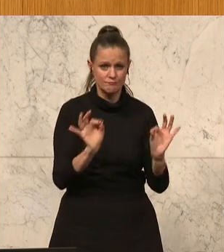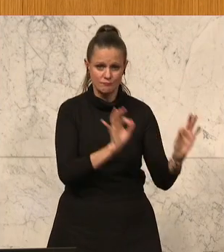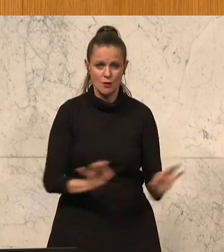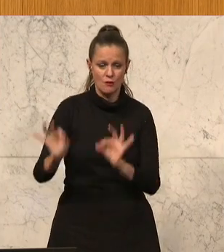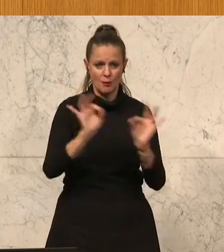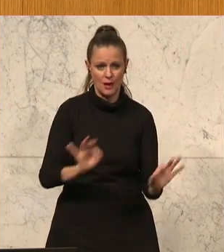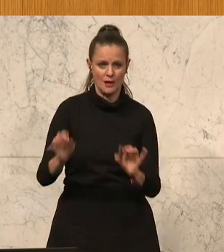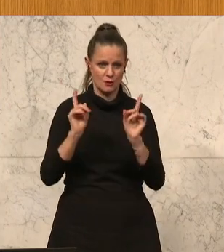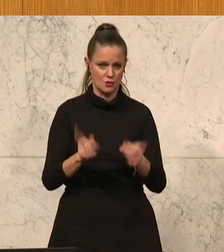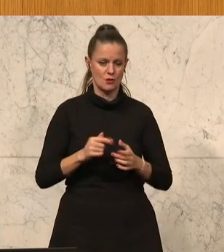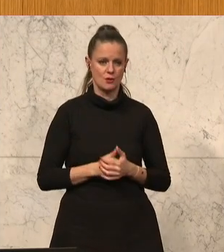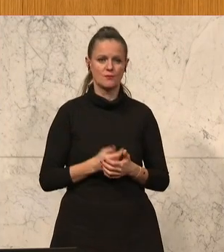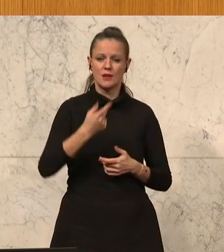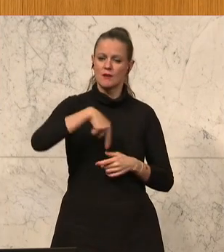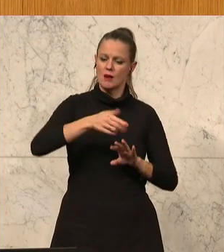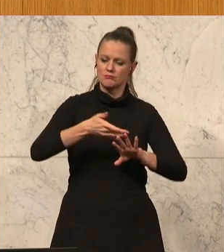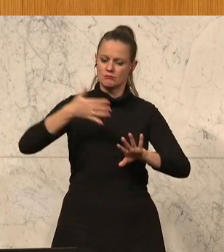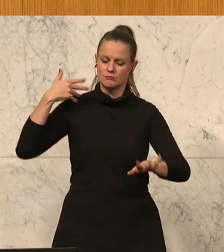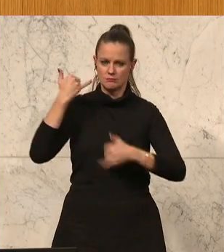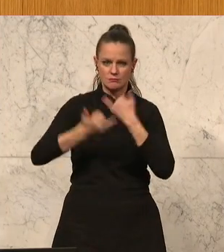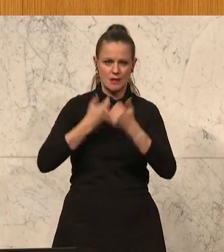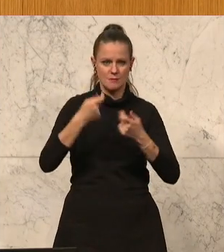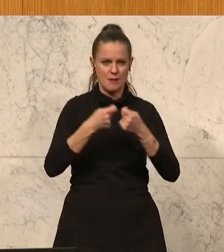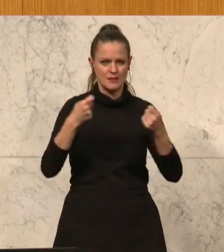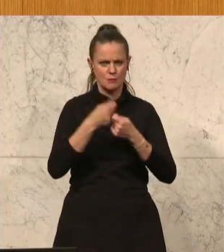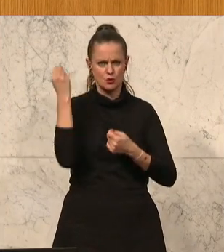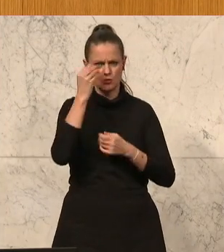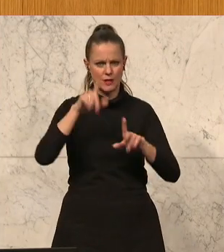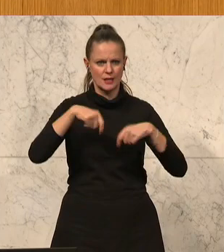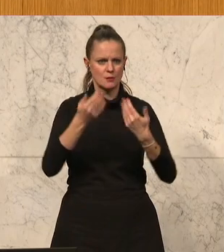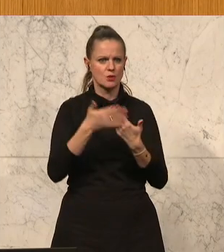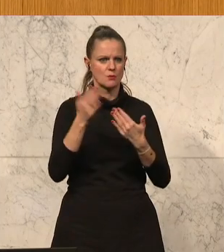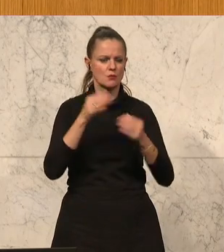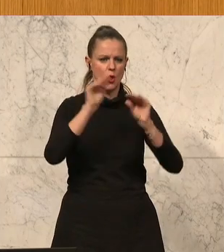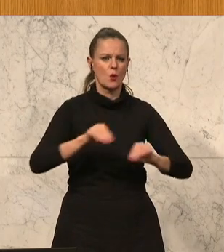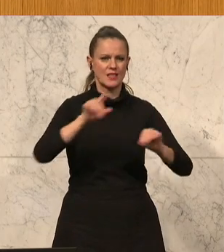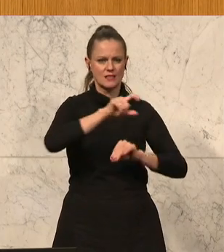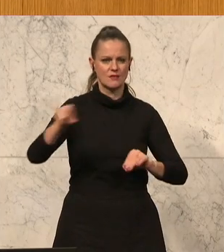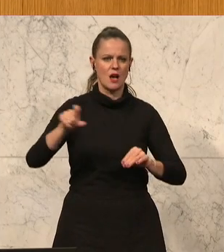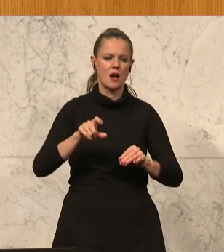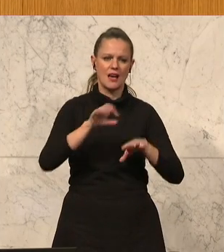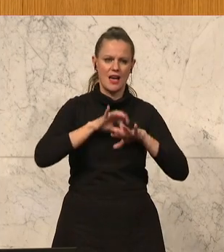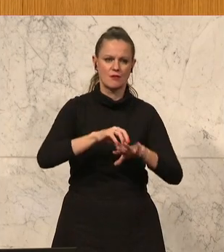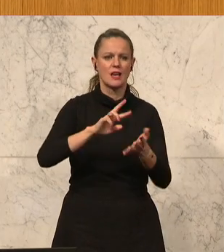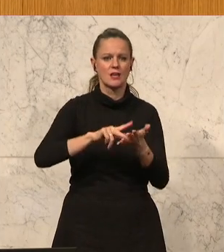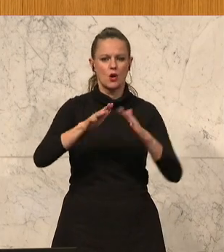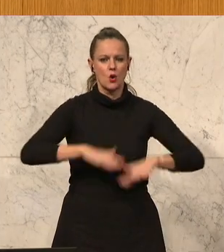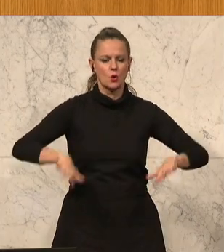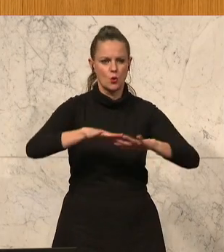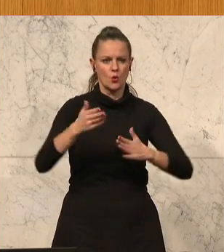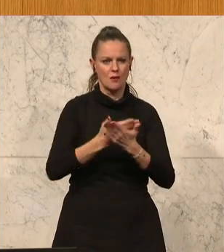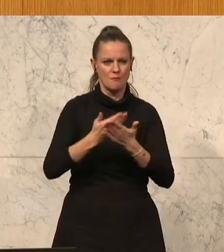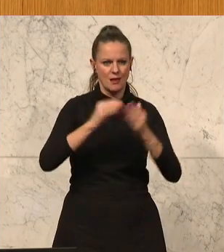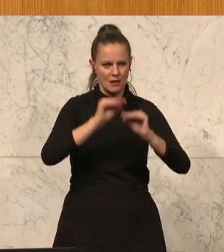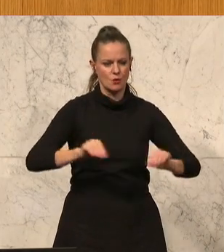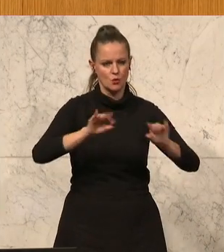auch vorbereitet sind. Wir haben in den vergangenen Jahren Maßnahmen in der Schule gesetzt, wie die Einführung eines Unterrichtsfachs, digitale Grundbildung oder auch die